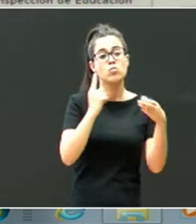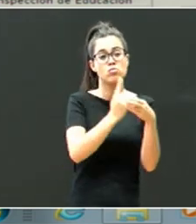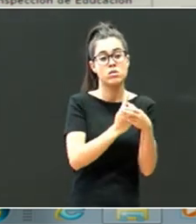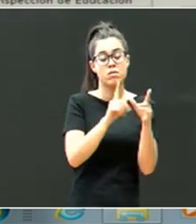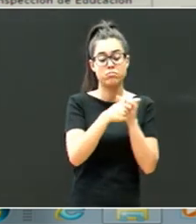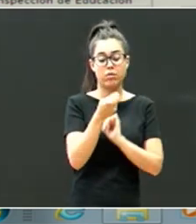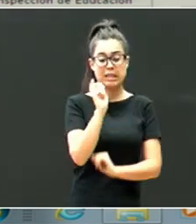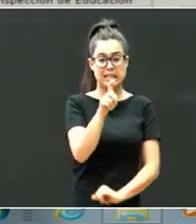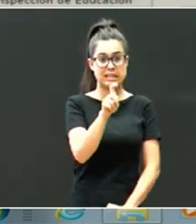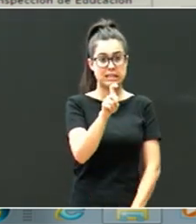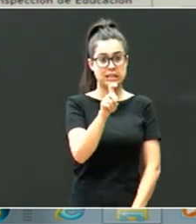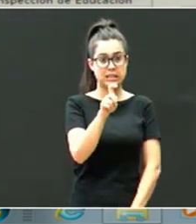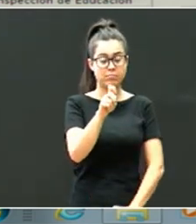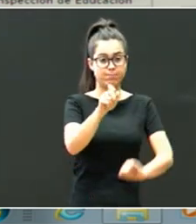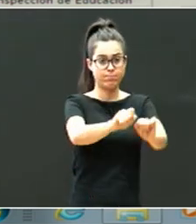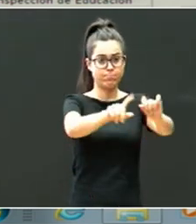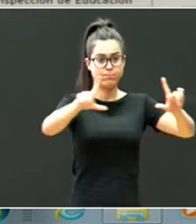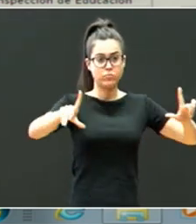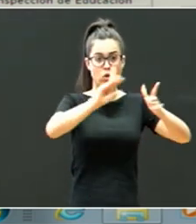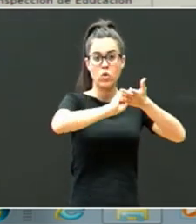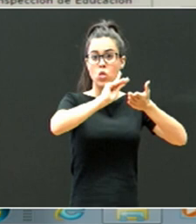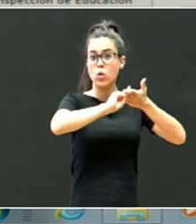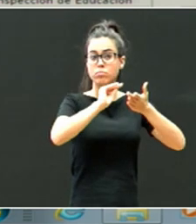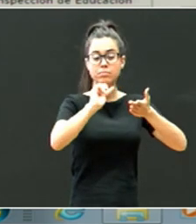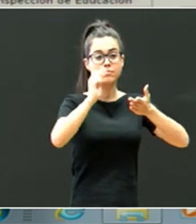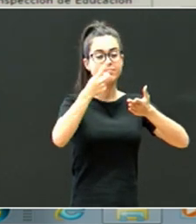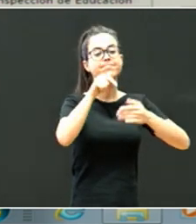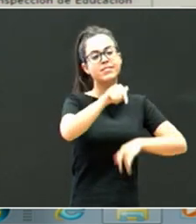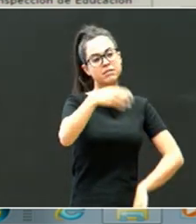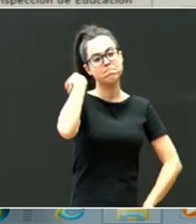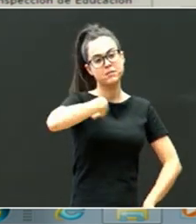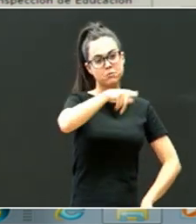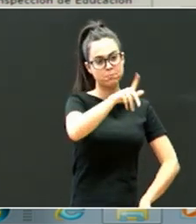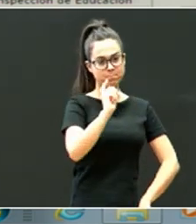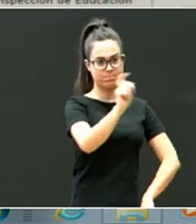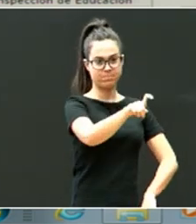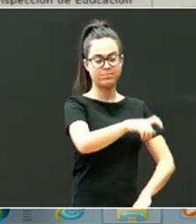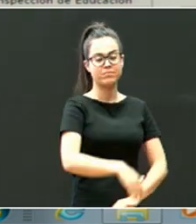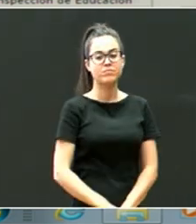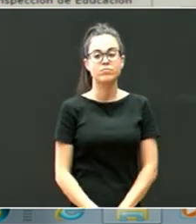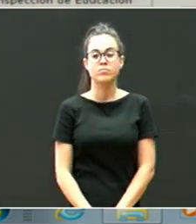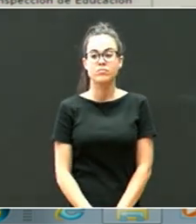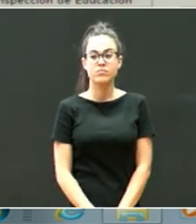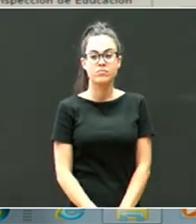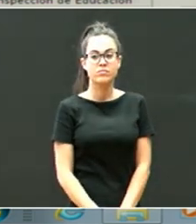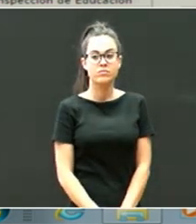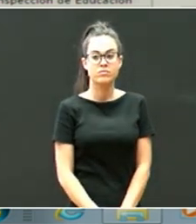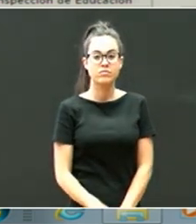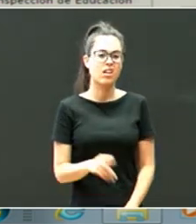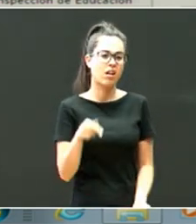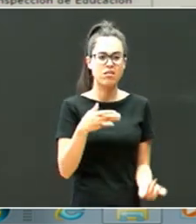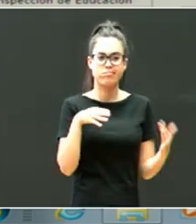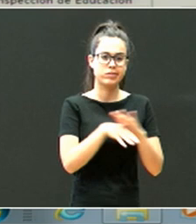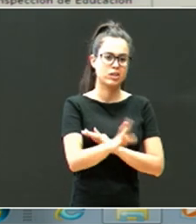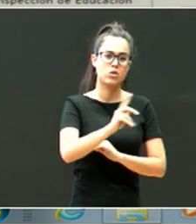inklusiba klikatuz gero, lehenengo dokumentua izegituta dagoena, hori da. Ez noi esartzen, denbora galduko dugu,